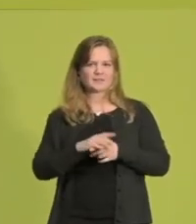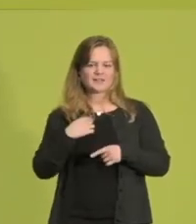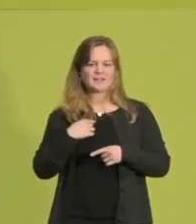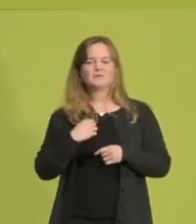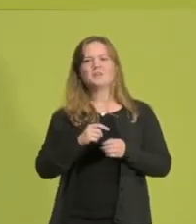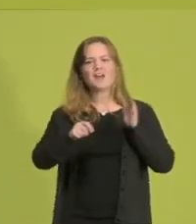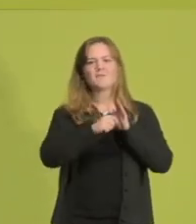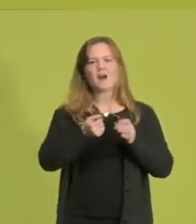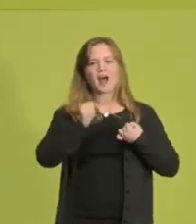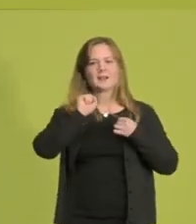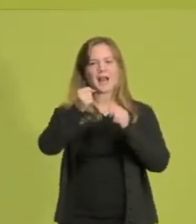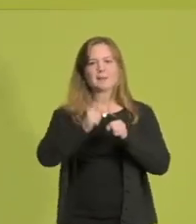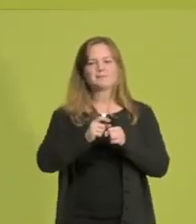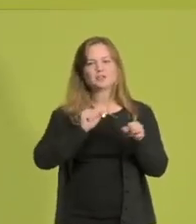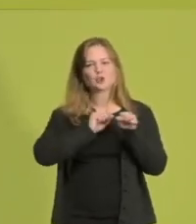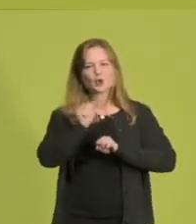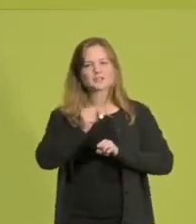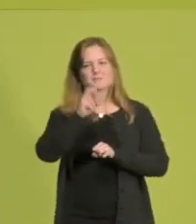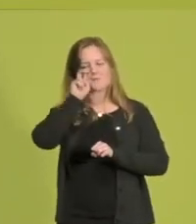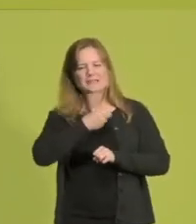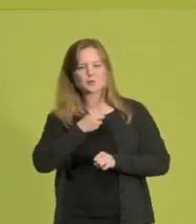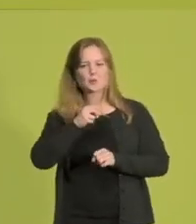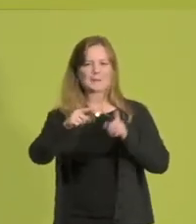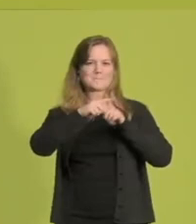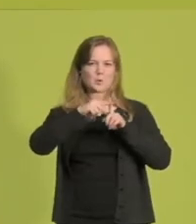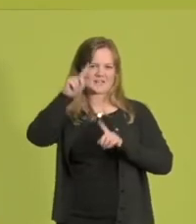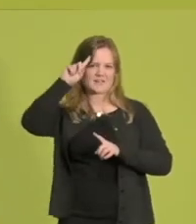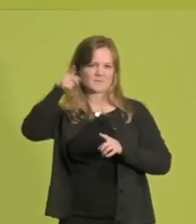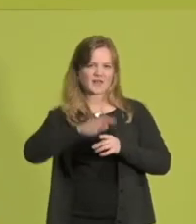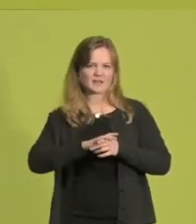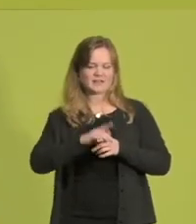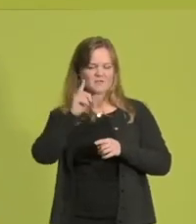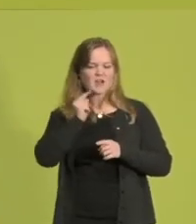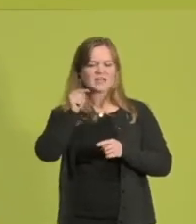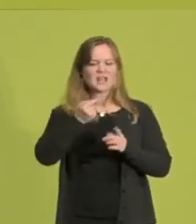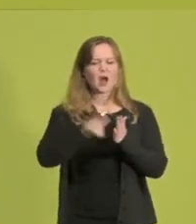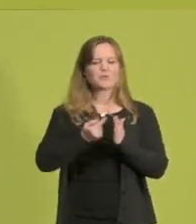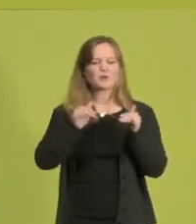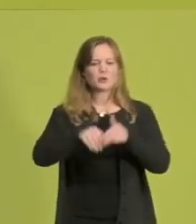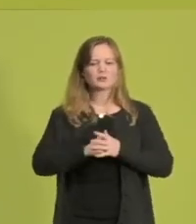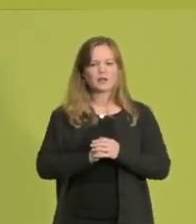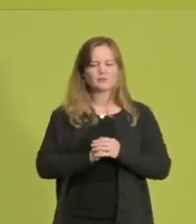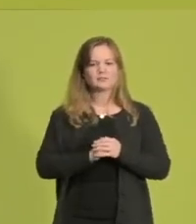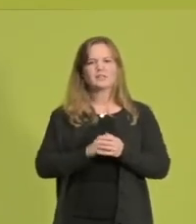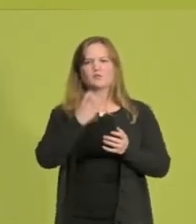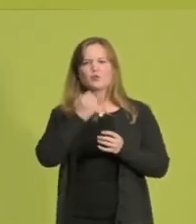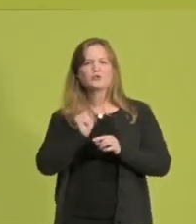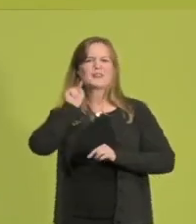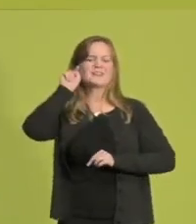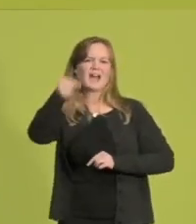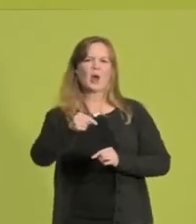Wahlkampf, trotz aller Herausforderungen, vor der wir als Gesellschaft gerade stehen. Ich bin draußen und unterwegs Politikerin.